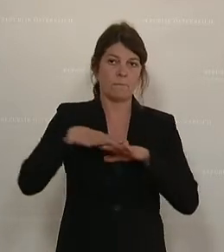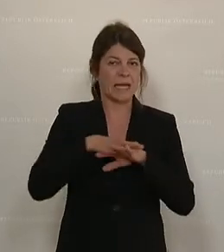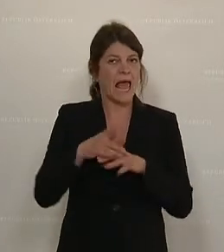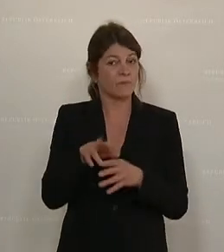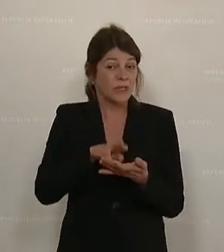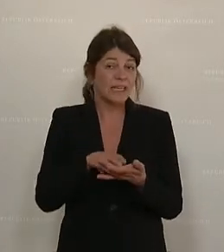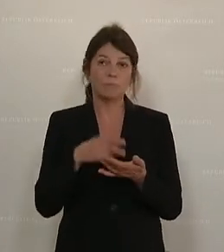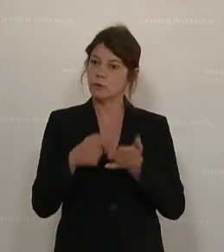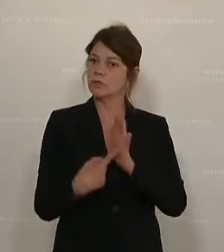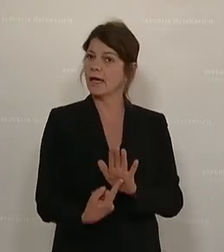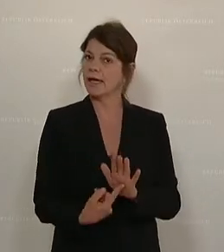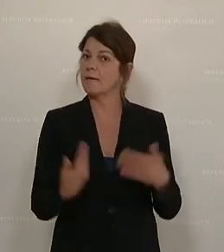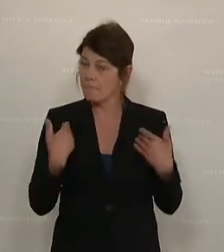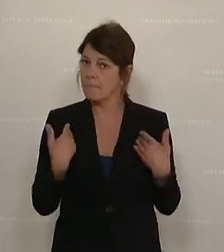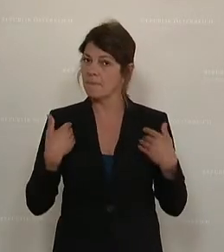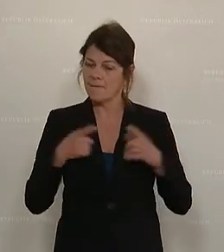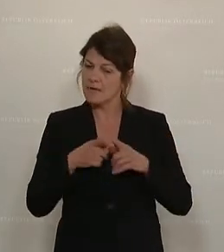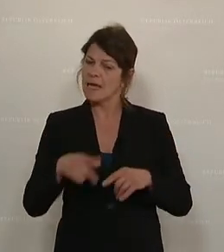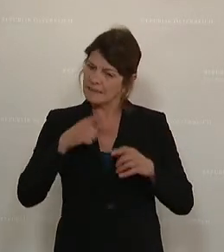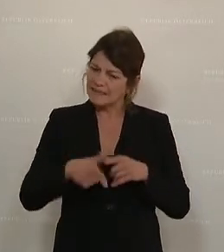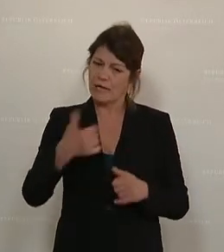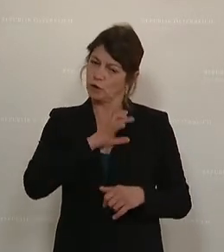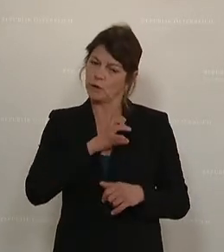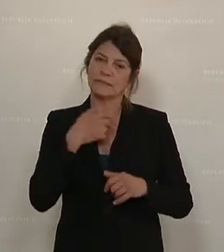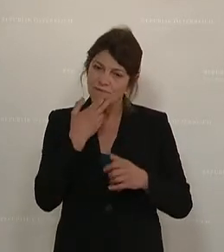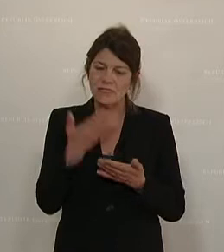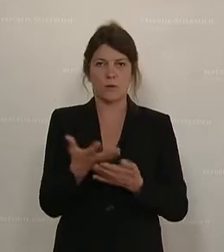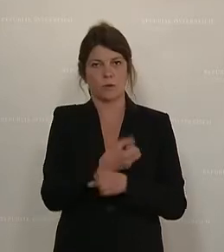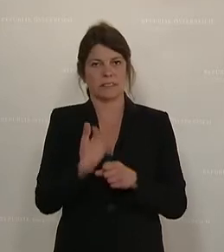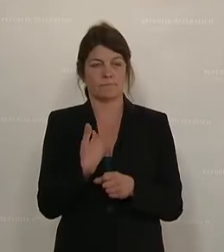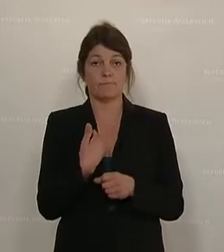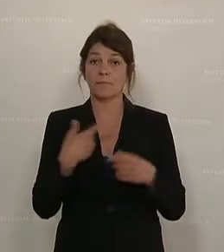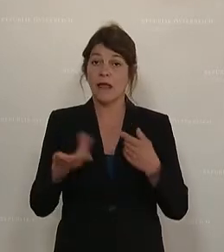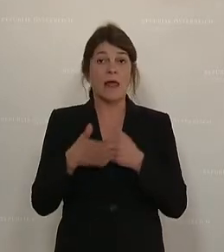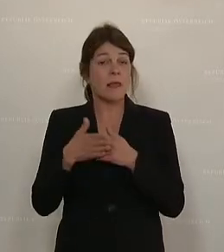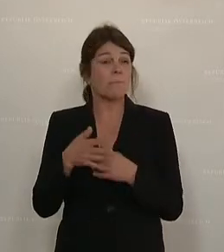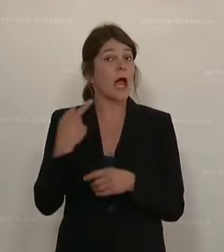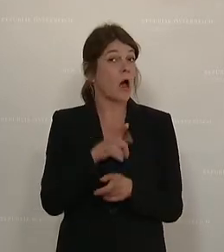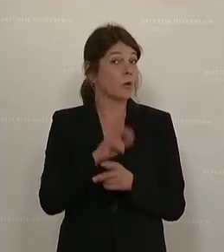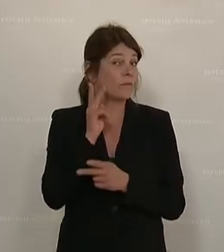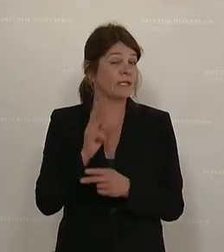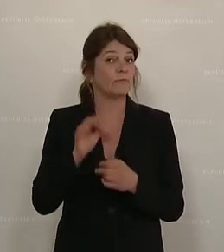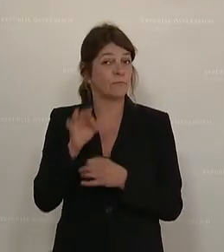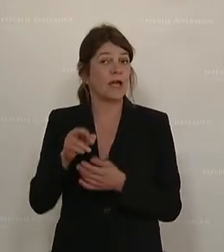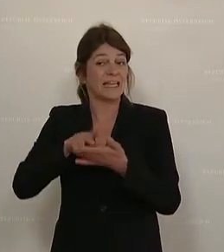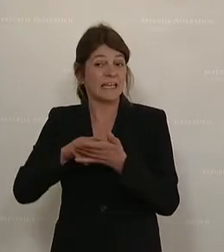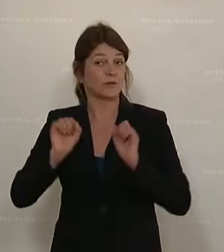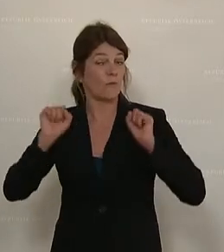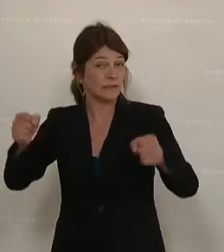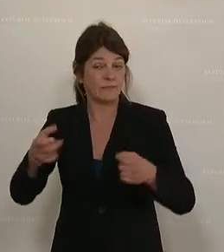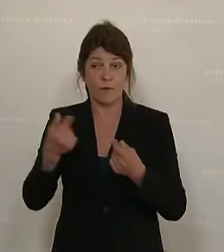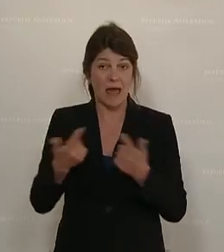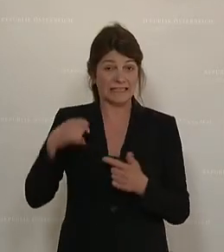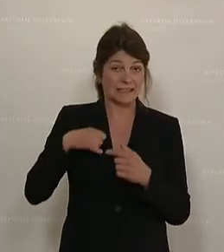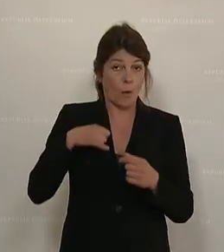es zu zeigen, dass man das Ganze als Chance nutzen kann. Dass er daneben auch noch eine führende Rolle in der Digitalisierungsoffensive des